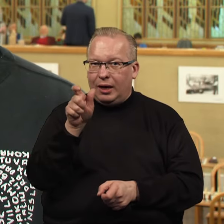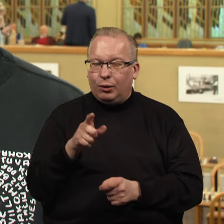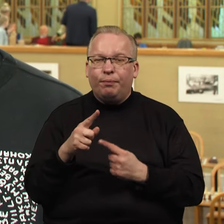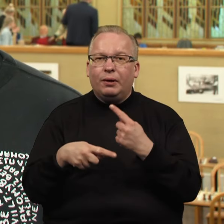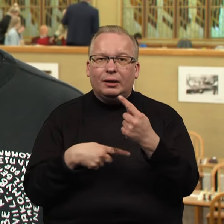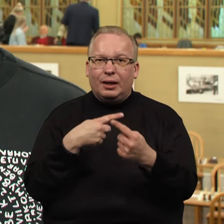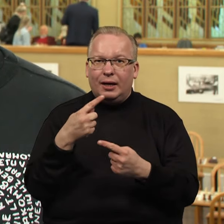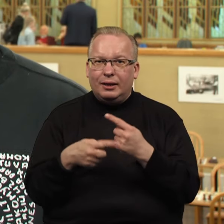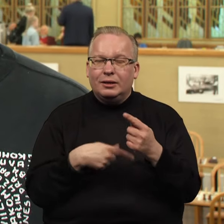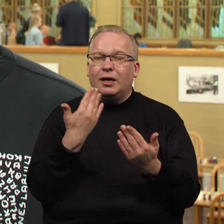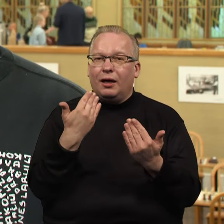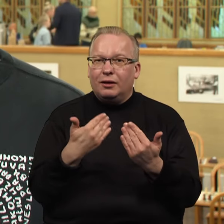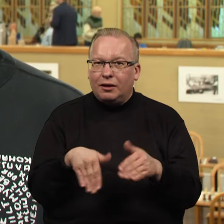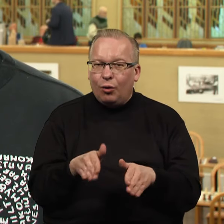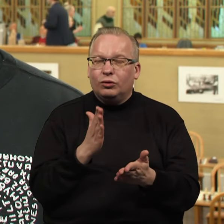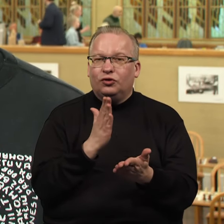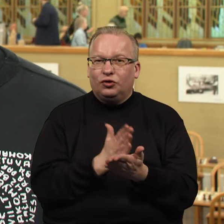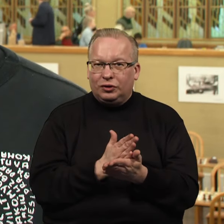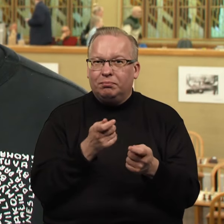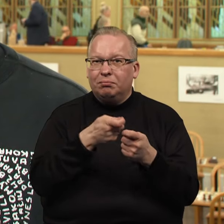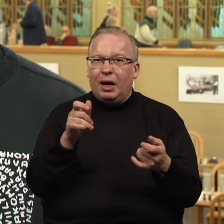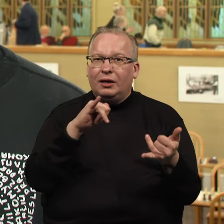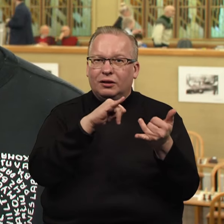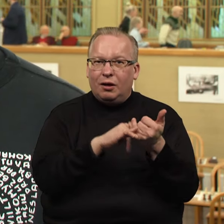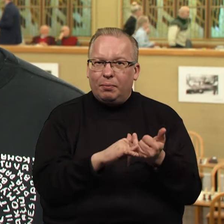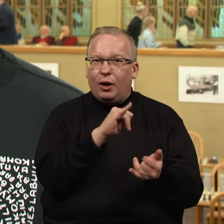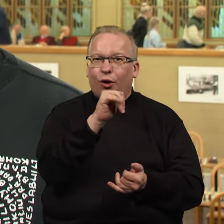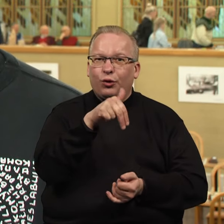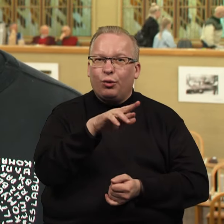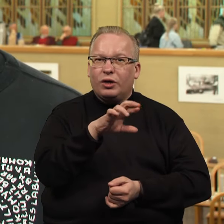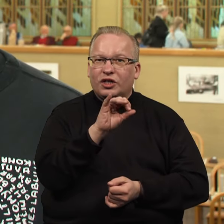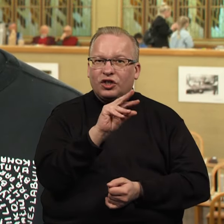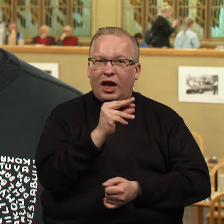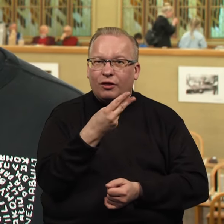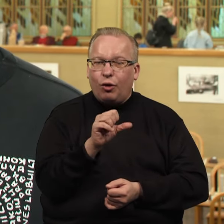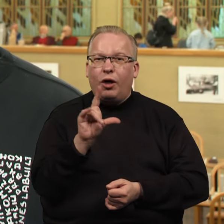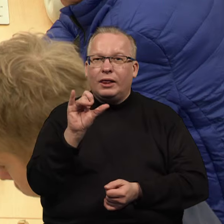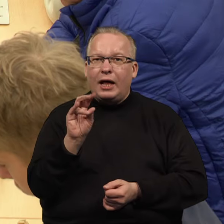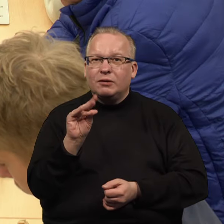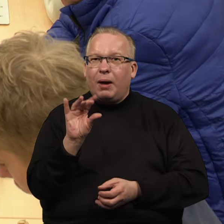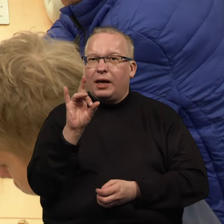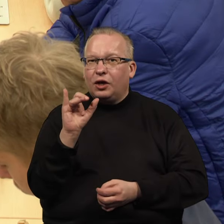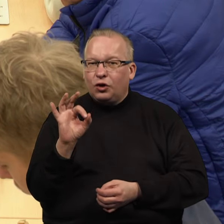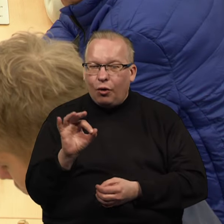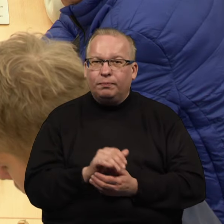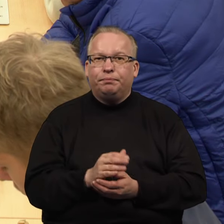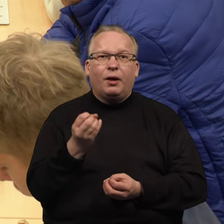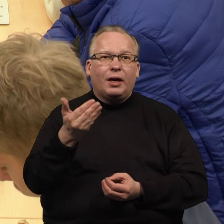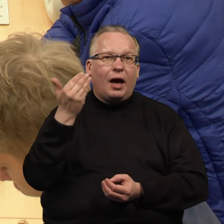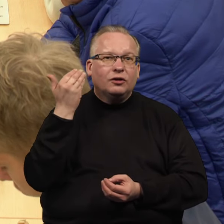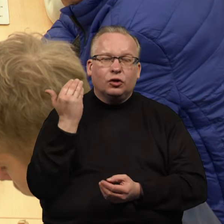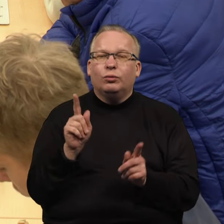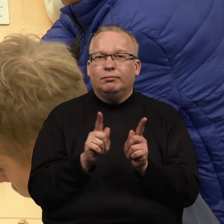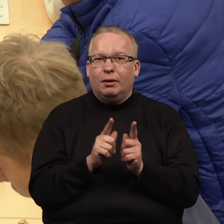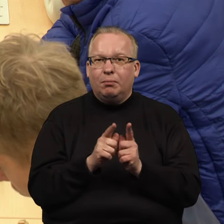tradicija tęsiasi į istoriją ir prie Česlovo ir Šieno ir prie Vytauto Landsbergio ir turbūt anksčiau. Taip, kad tas irgi